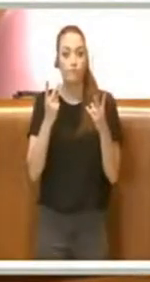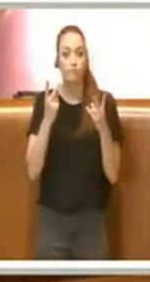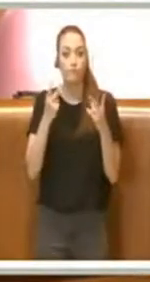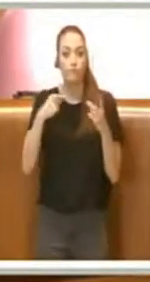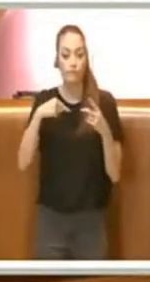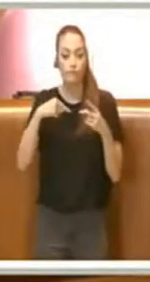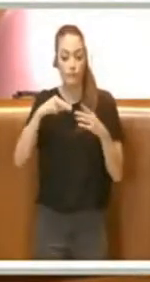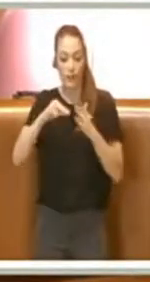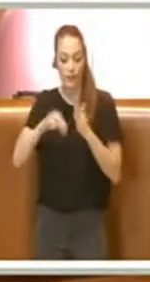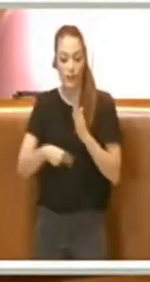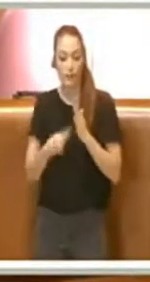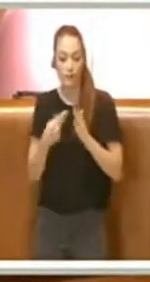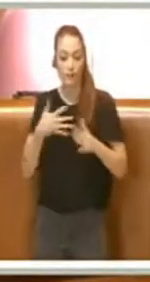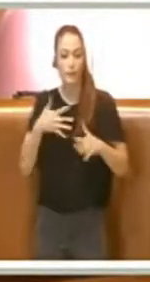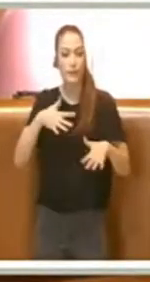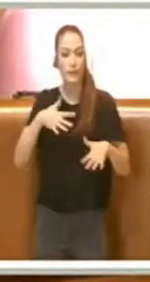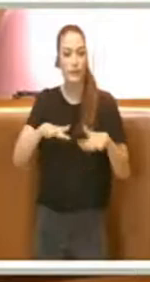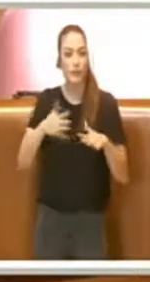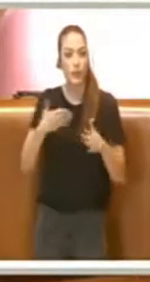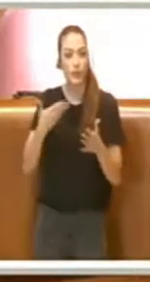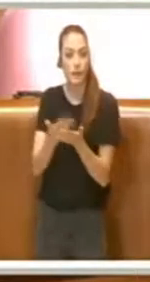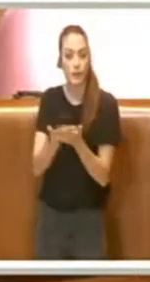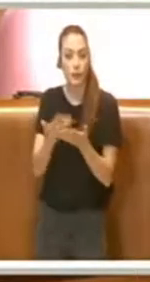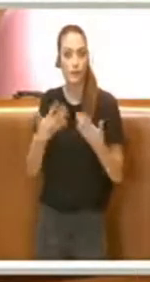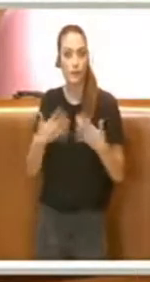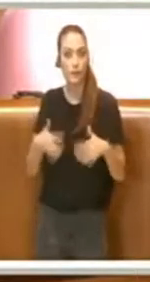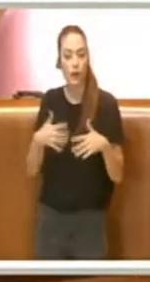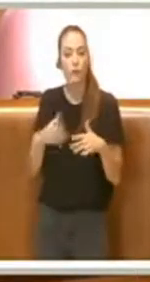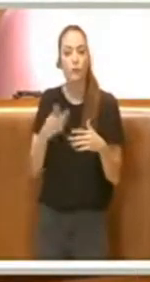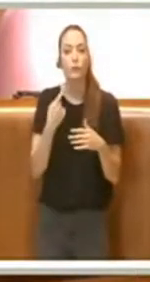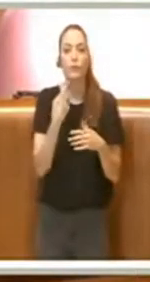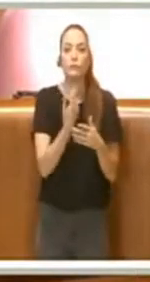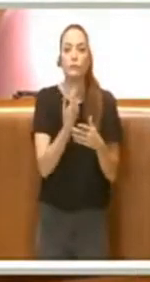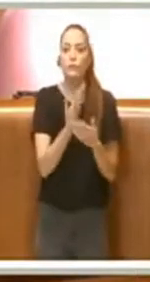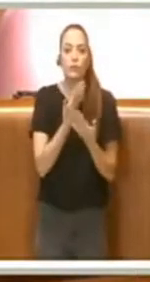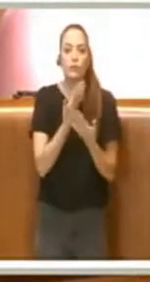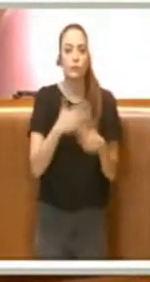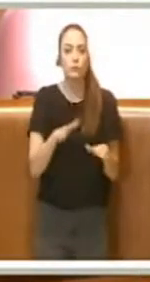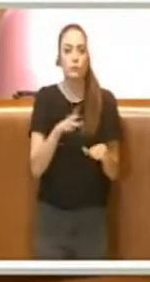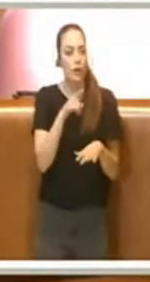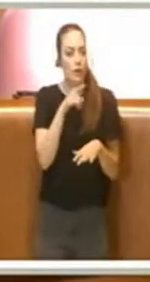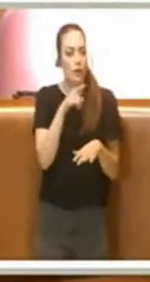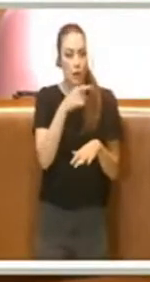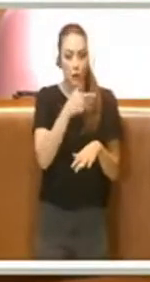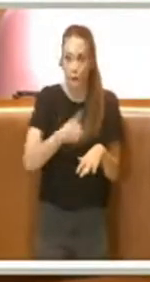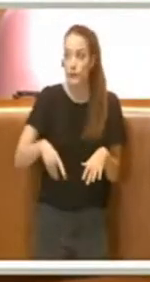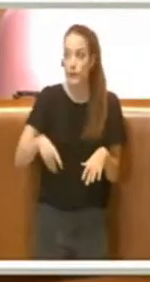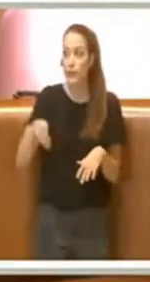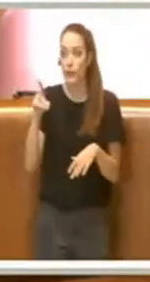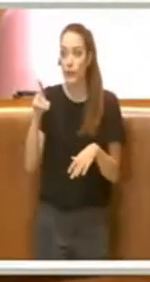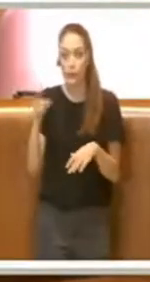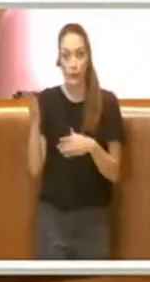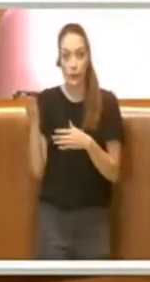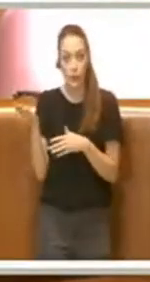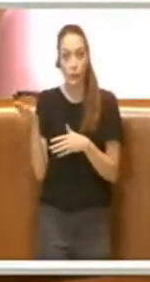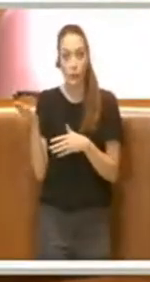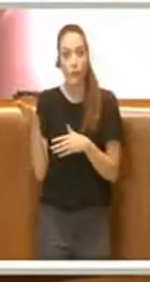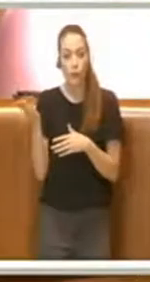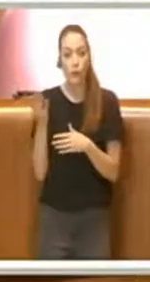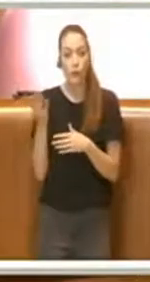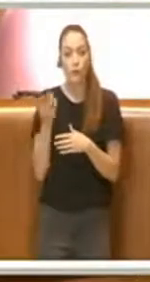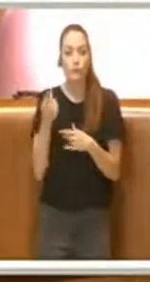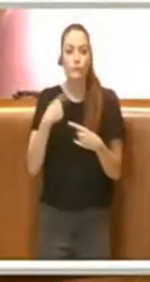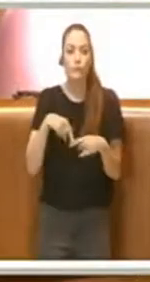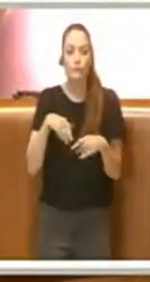emendamento analogo, che come dice giustamente il Consigliere De Priamo, abbiamo